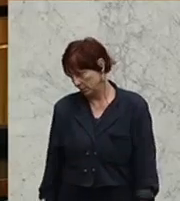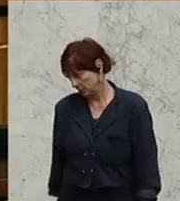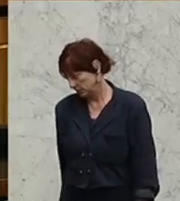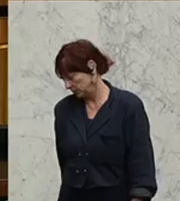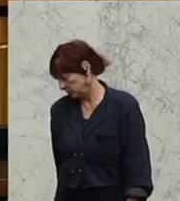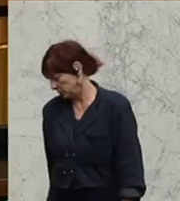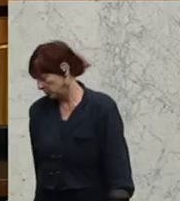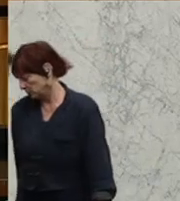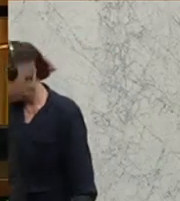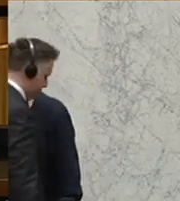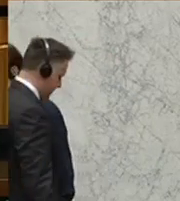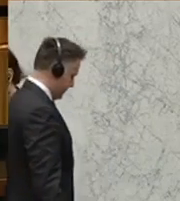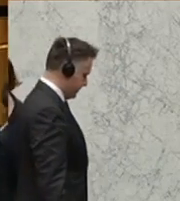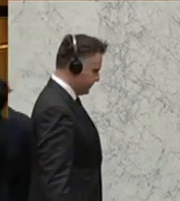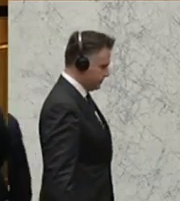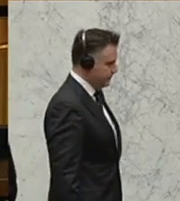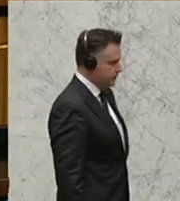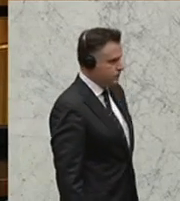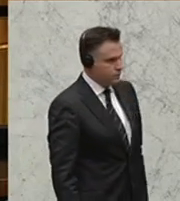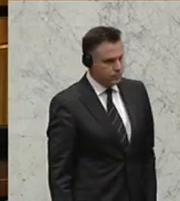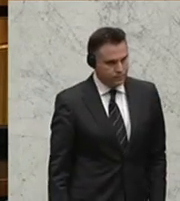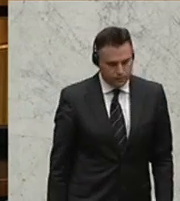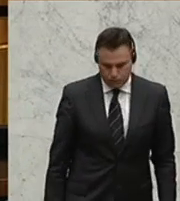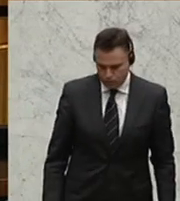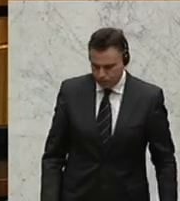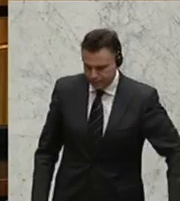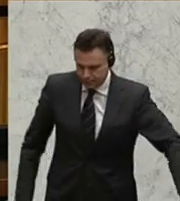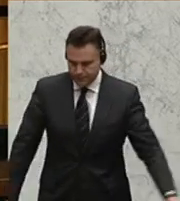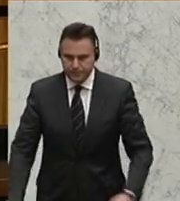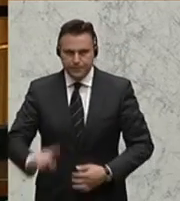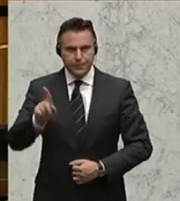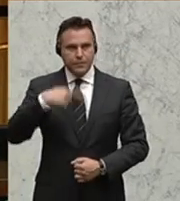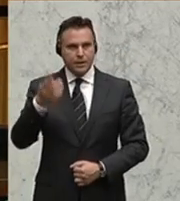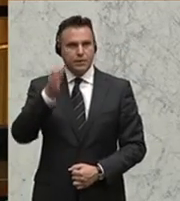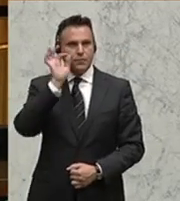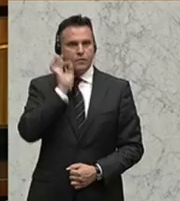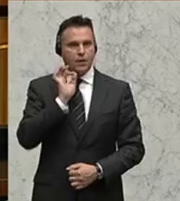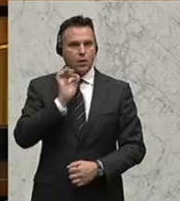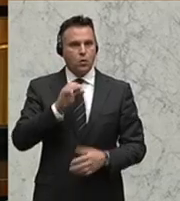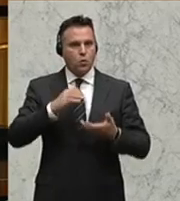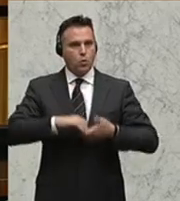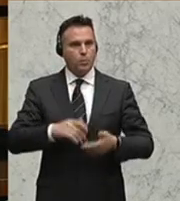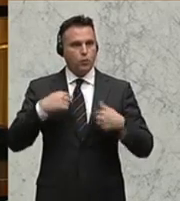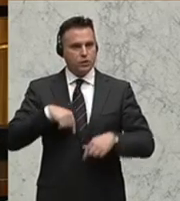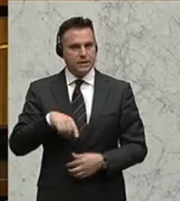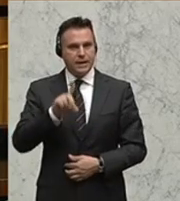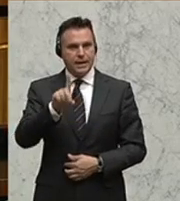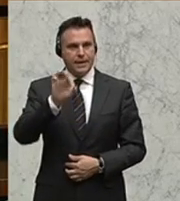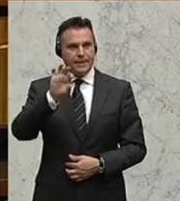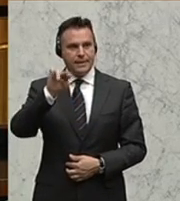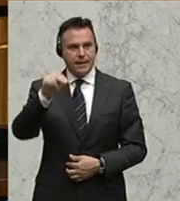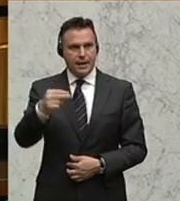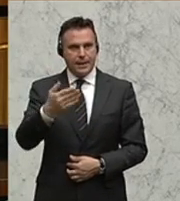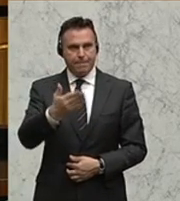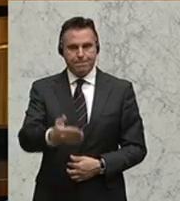626.000 Asylanträge 2014 bedeuten EU-weit eine Steigerung von 44 Prozent. Im Vergleich zum Vorher erhebt Werner